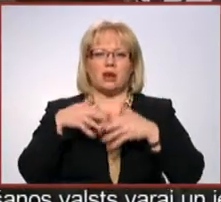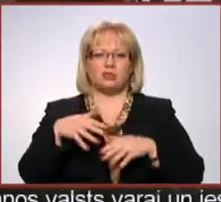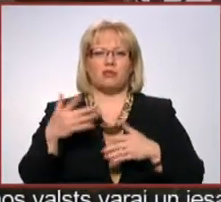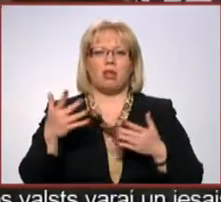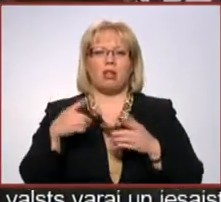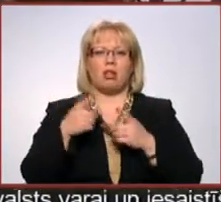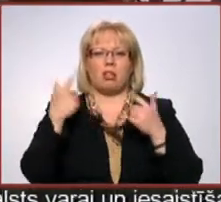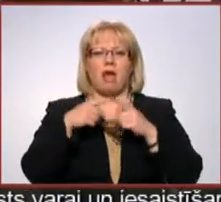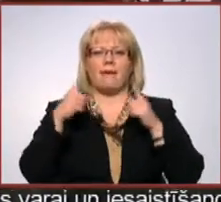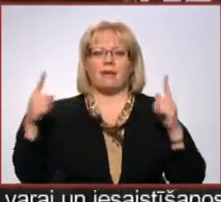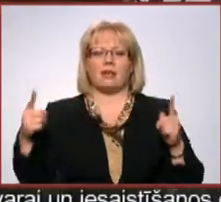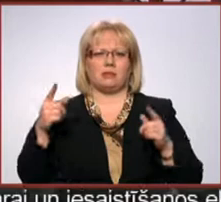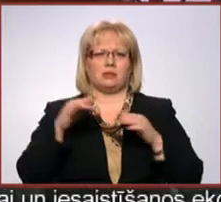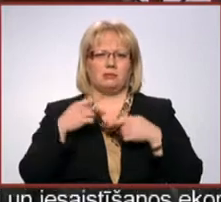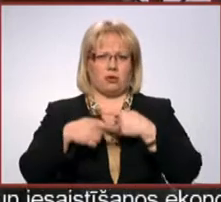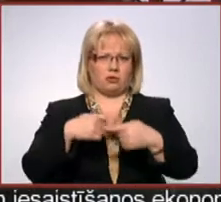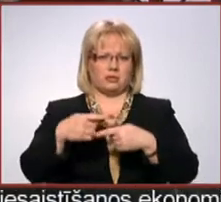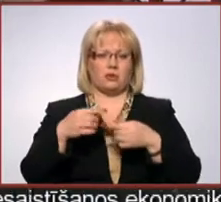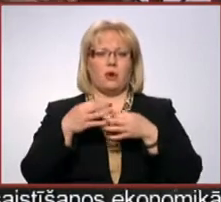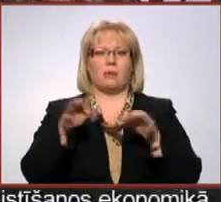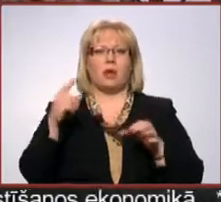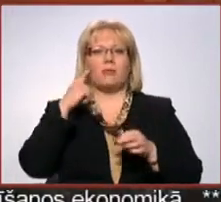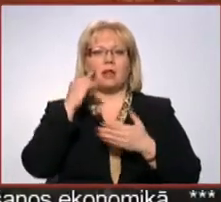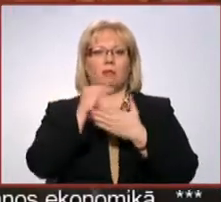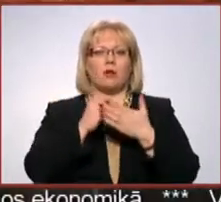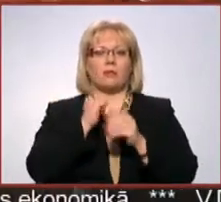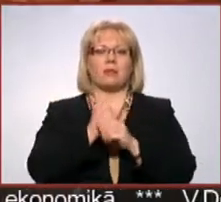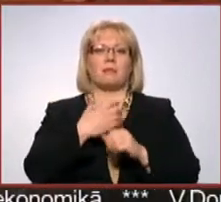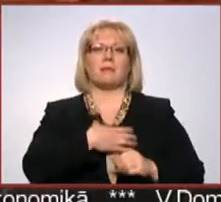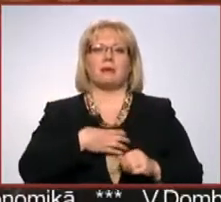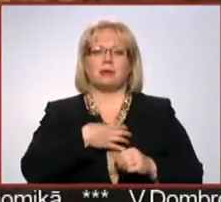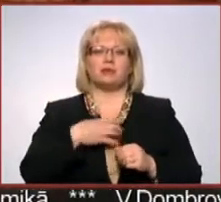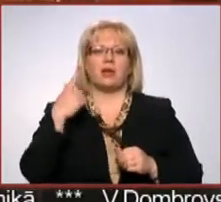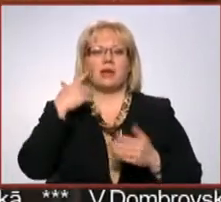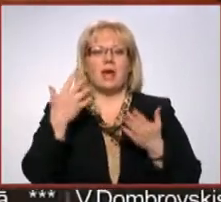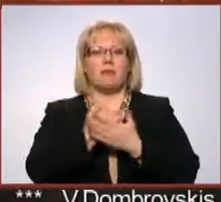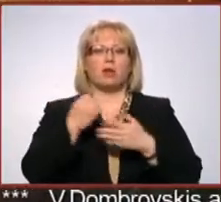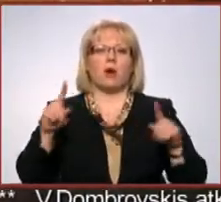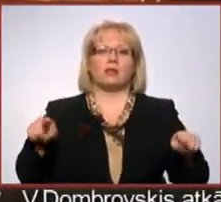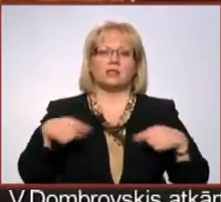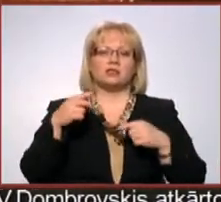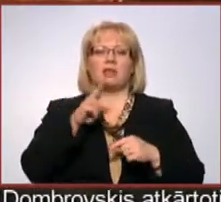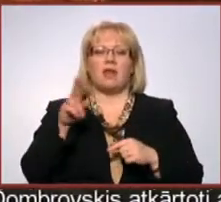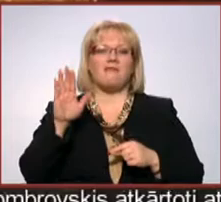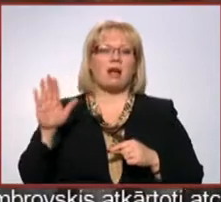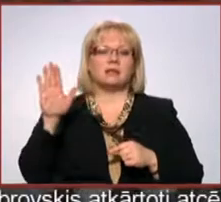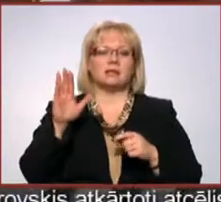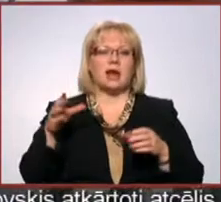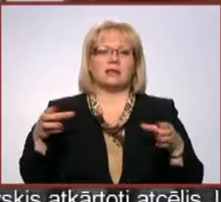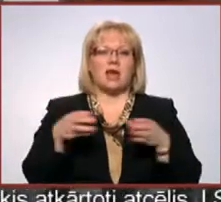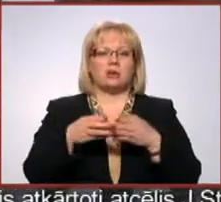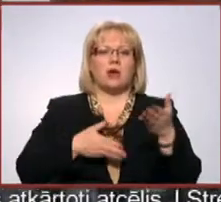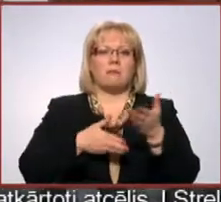laikietilpīgs procesis. Iespējams, ka brīvprātīgo programma darbam nepieciešamo iemaņu attīstīšana nevalstiskajā sektorā